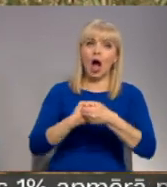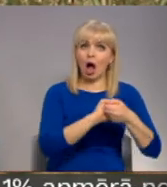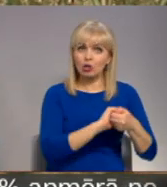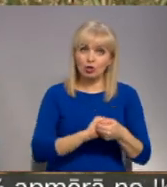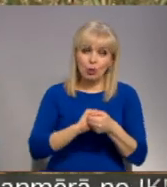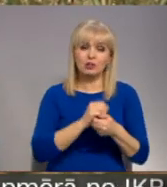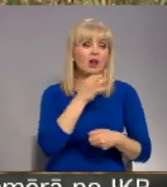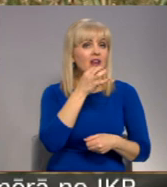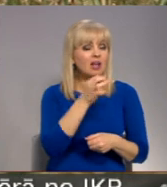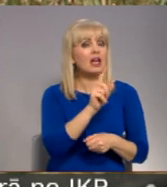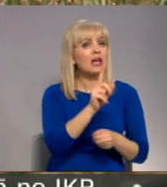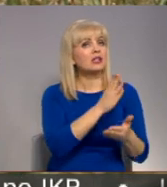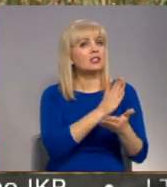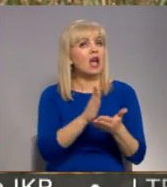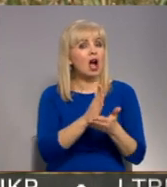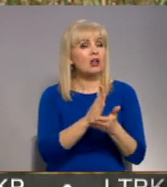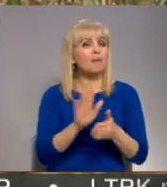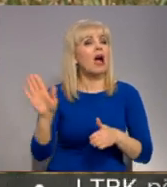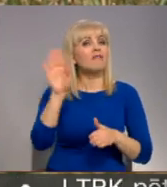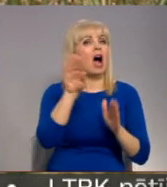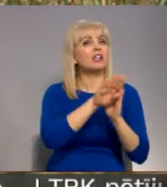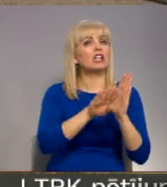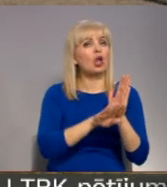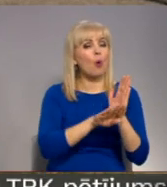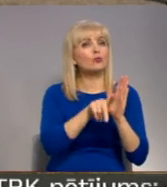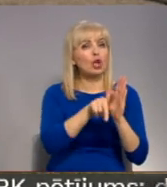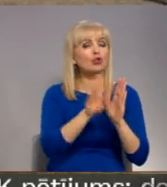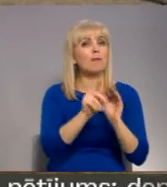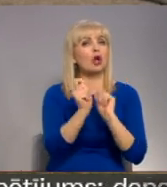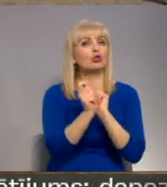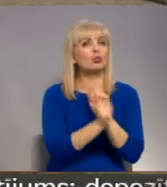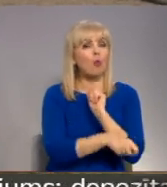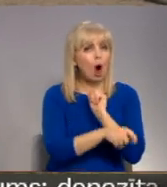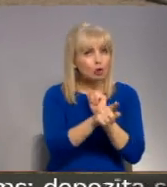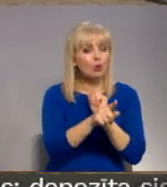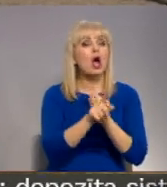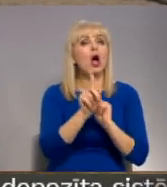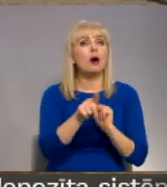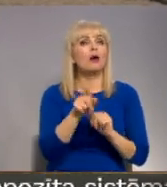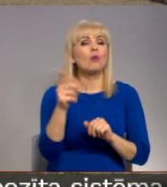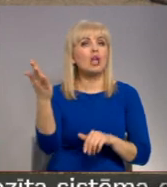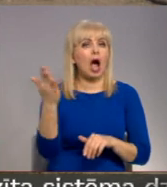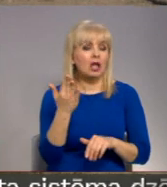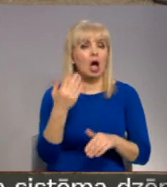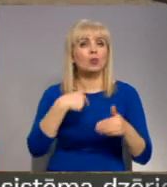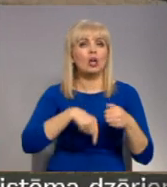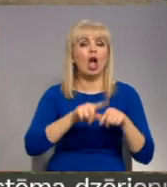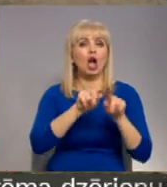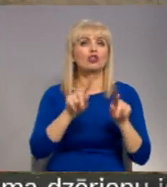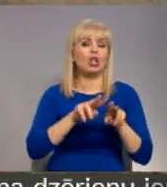viedokli, ka jāsakārto valsts likumdošana sankciju noteikšanā un iniciatīvai būtu jānāk no iekšlietu ministrijas puses.